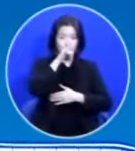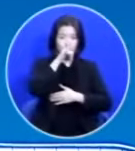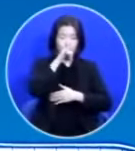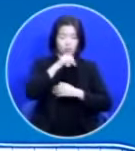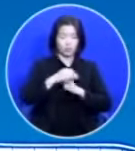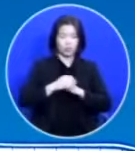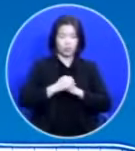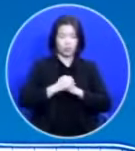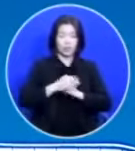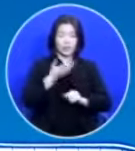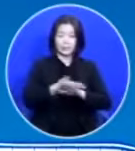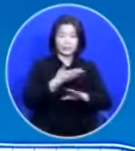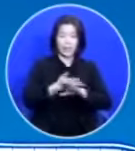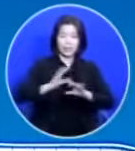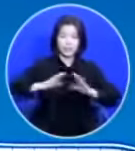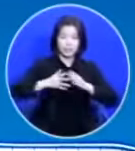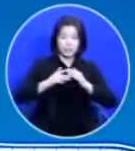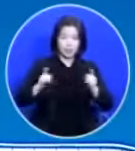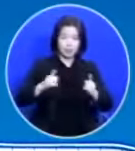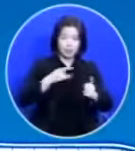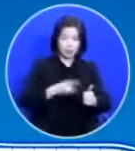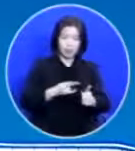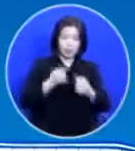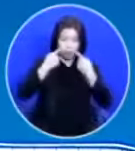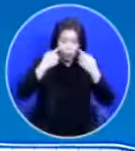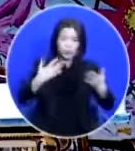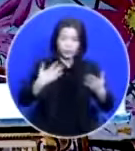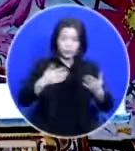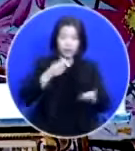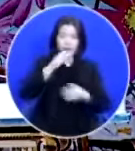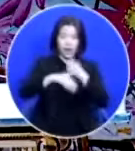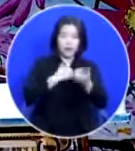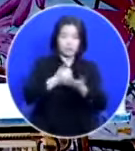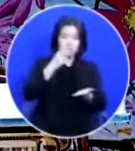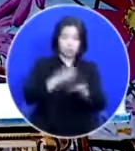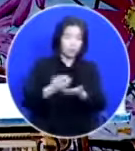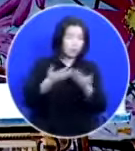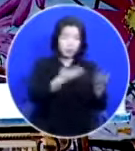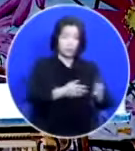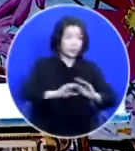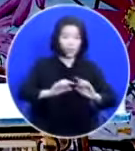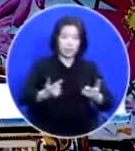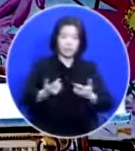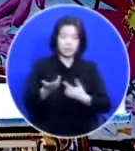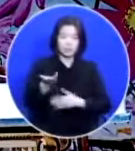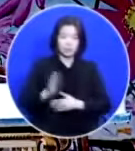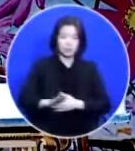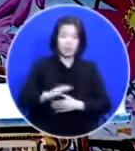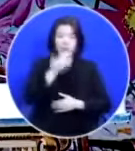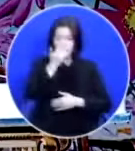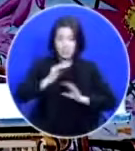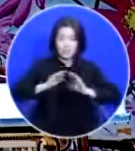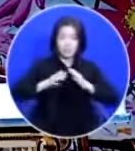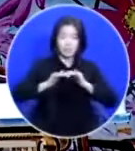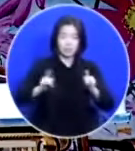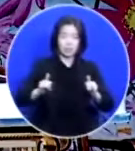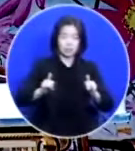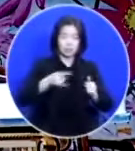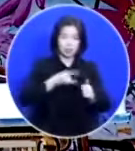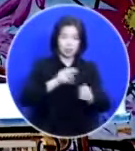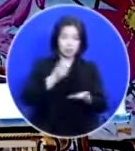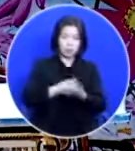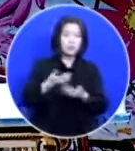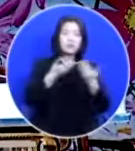다른 백성에게는 정확하게 하나님의 율법이 주어지진 않았지만 이스라엘 백성들에게는 그 율법이 주어졌어요